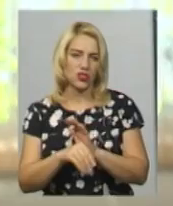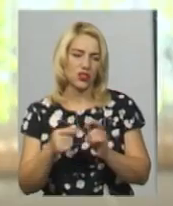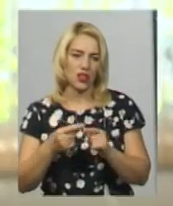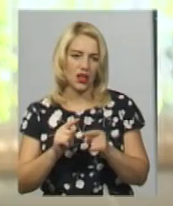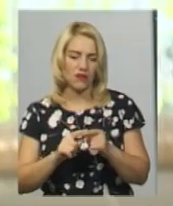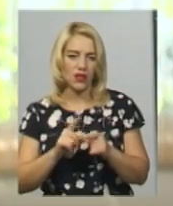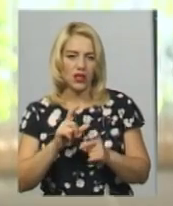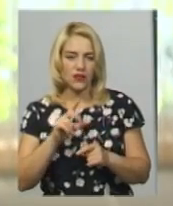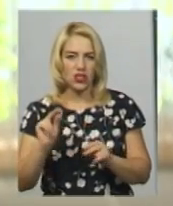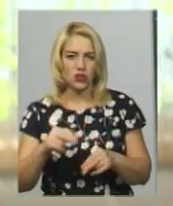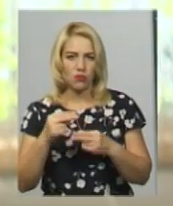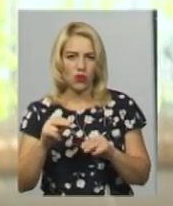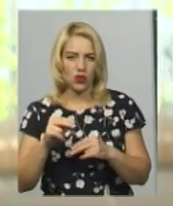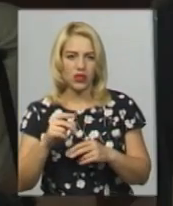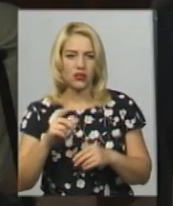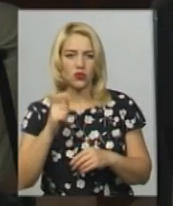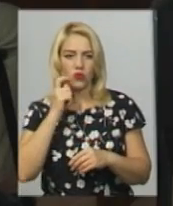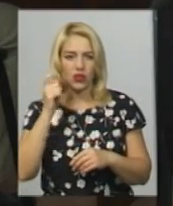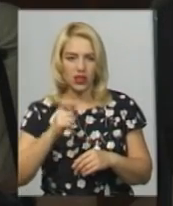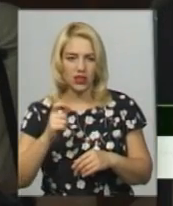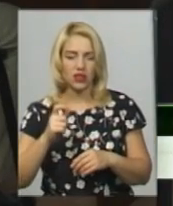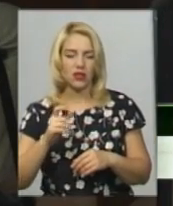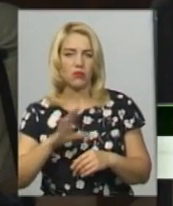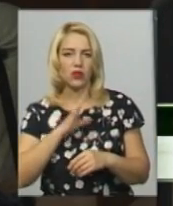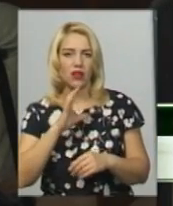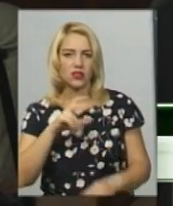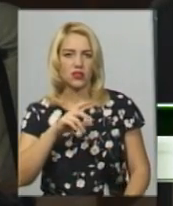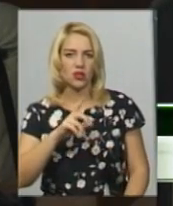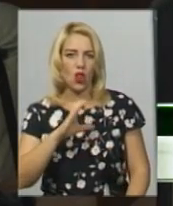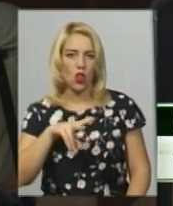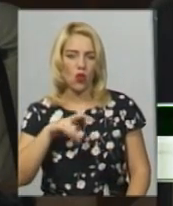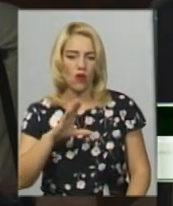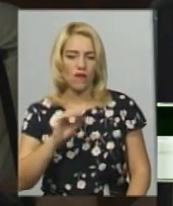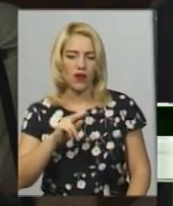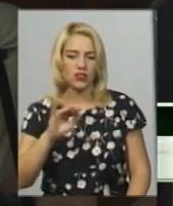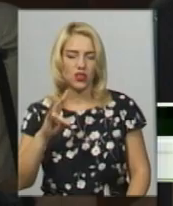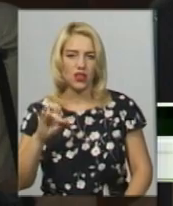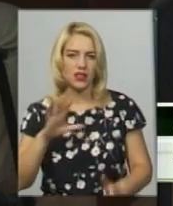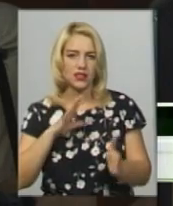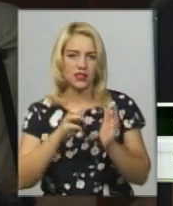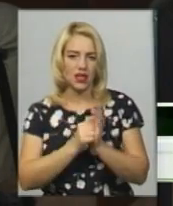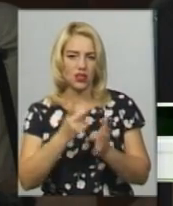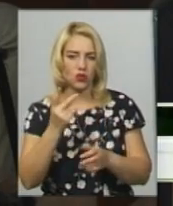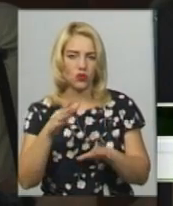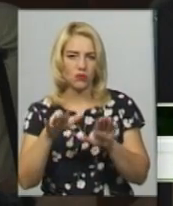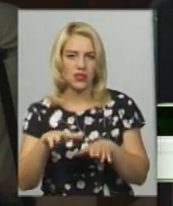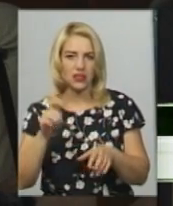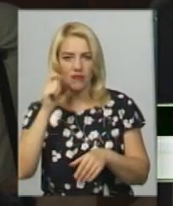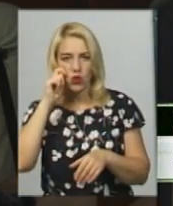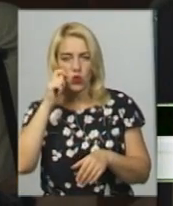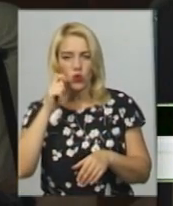і виступила на чинаті світу в Словаччині. В цьому році я зайняла друге місце в Луцьку серед